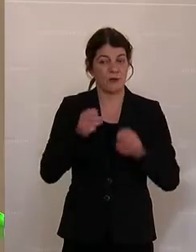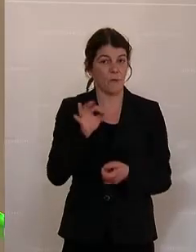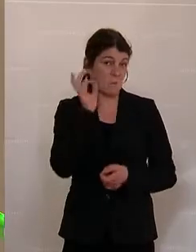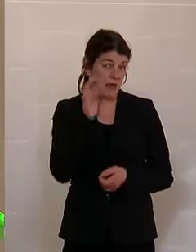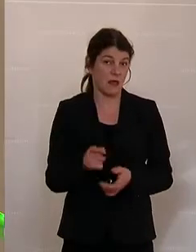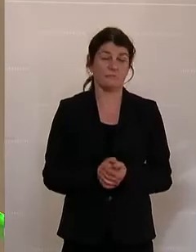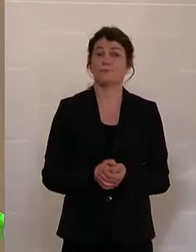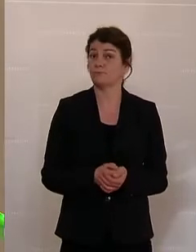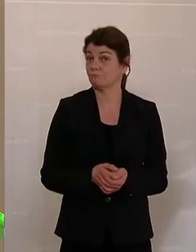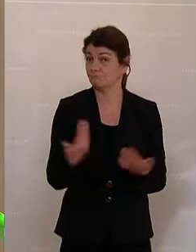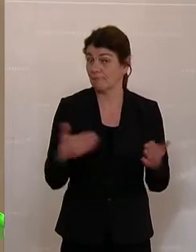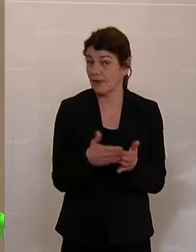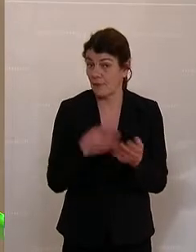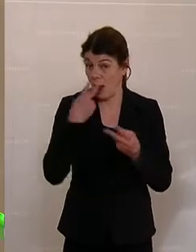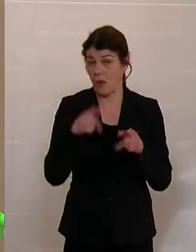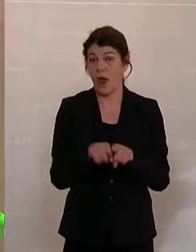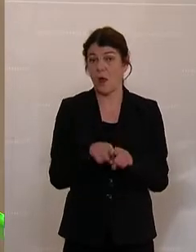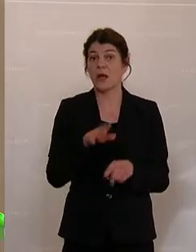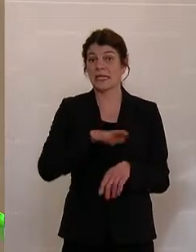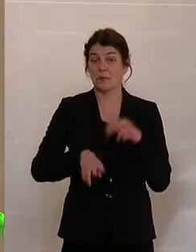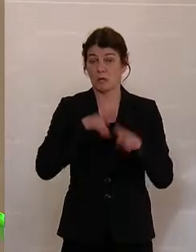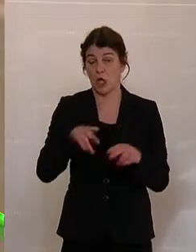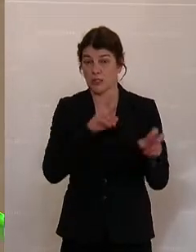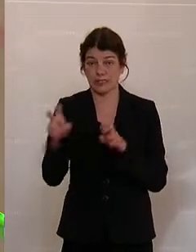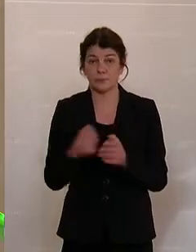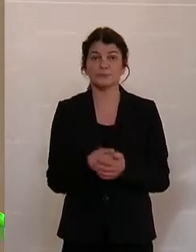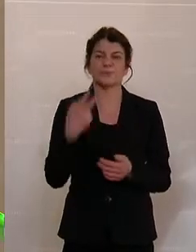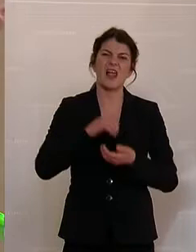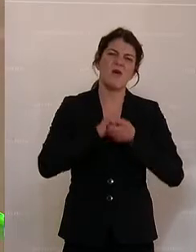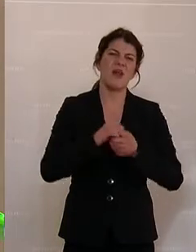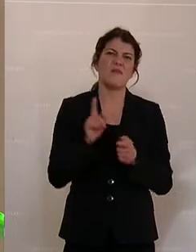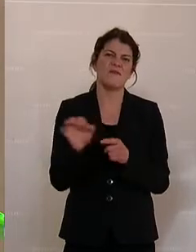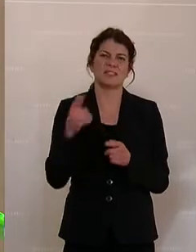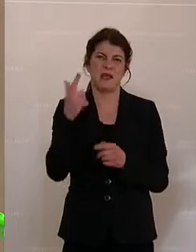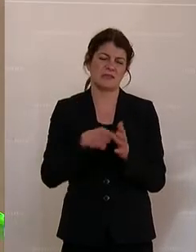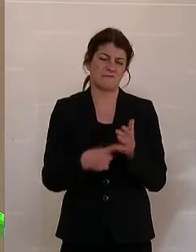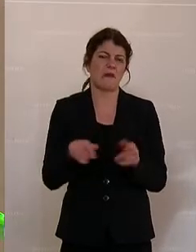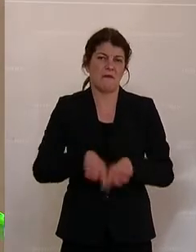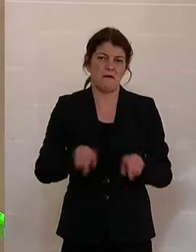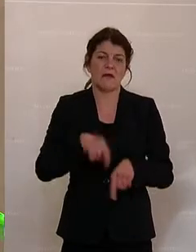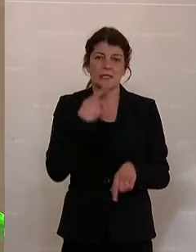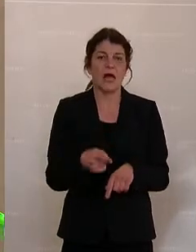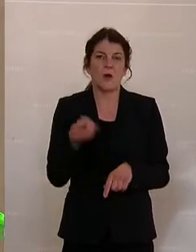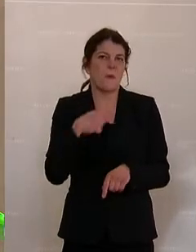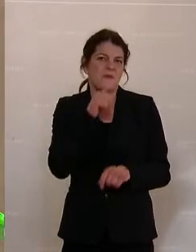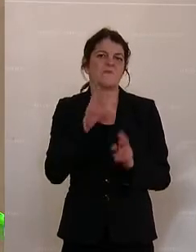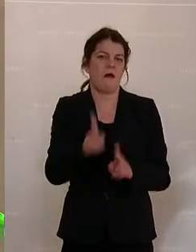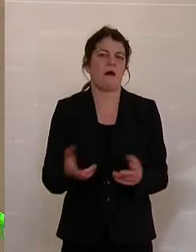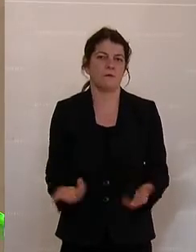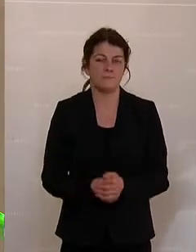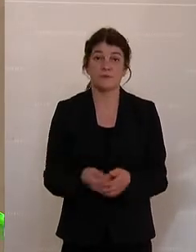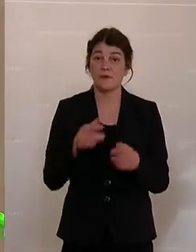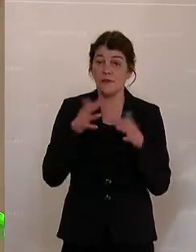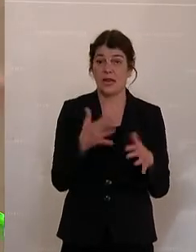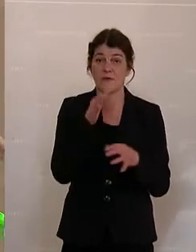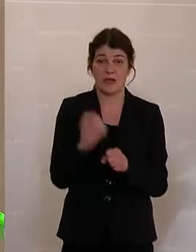braucht natürlich auch Kinderbetreuungsthemen. Und Herr Kollege, nur weil man 20 Mal was sagt, wird es nicht richtiger. Es wird hier sehr, sehr viel getan.